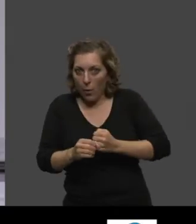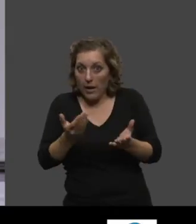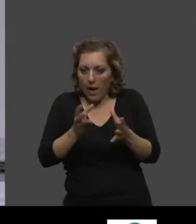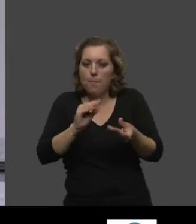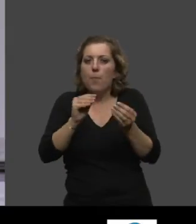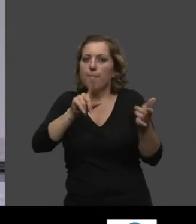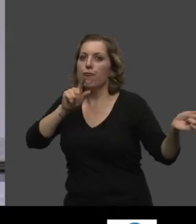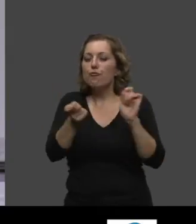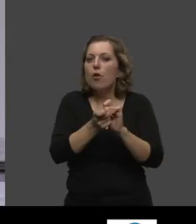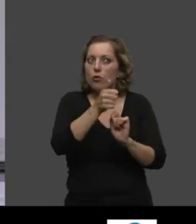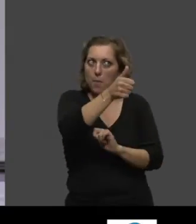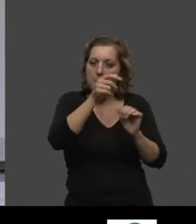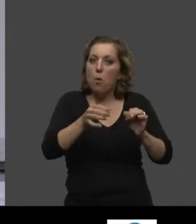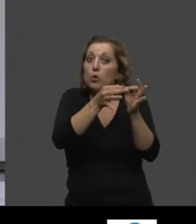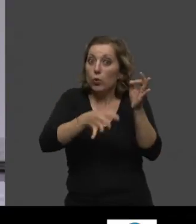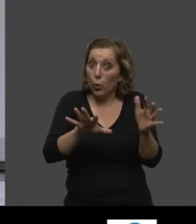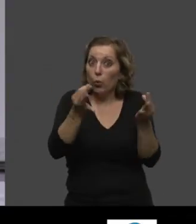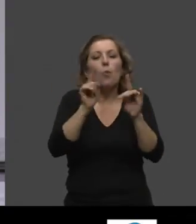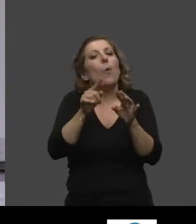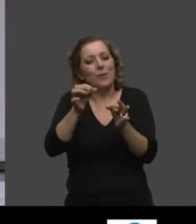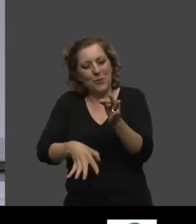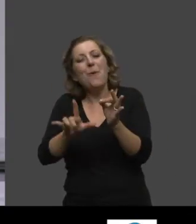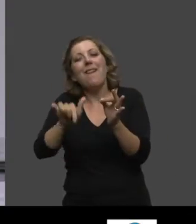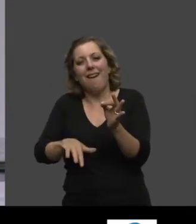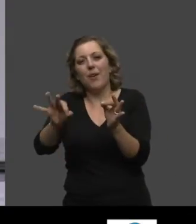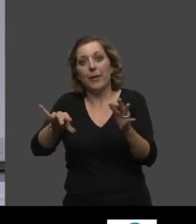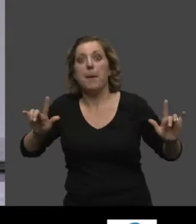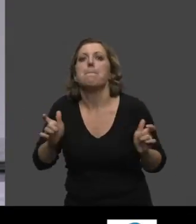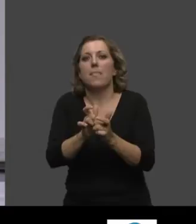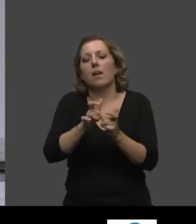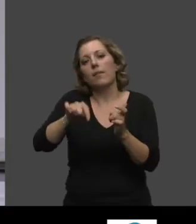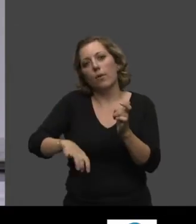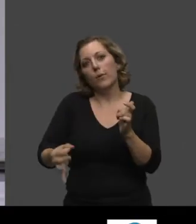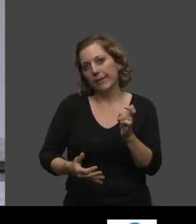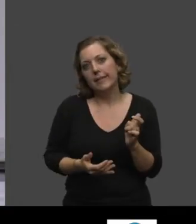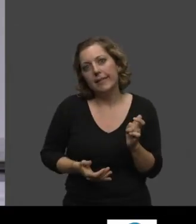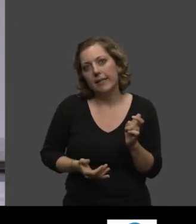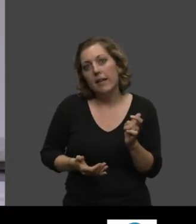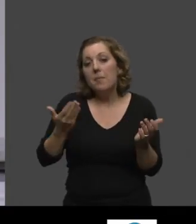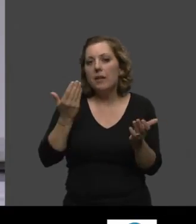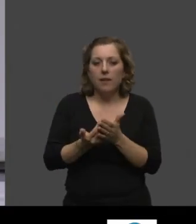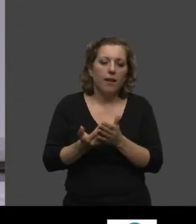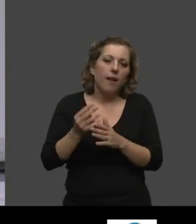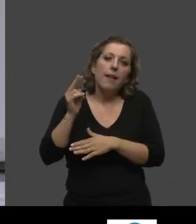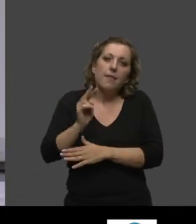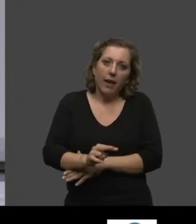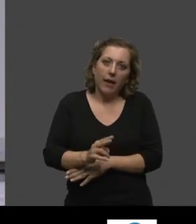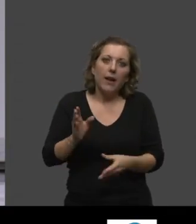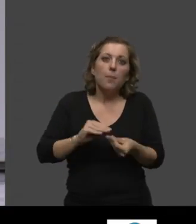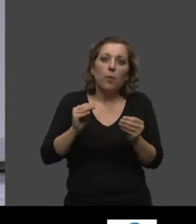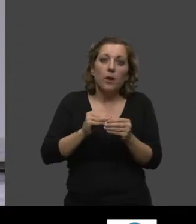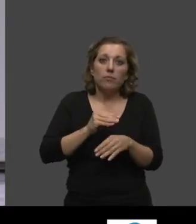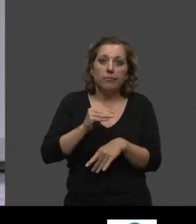problème à bras-le-corps et trouver des solutions, parce qu'il y a des solutions. Mais, derrière tout ça, il y a l